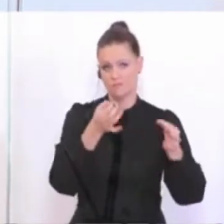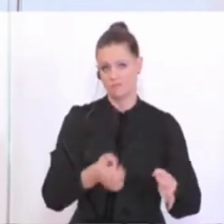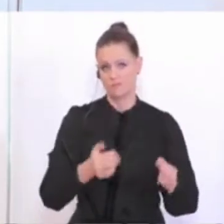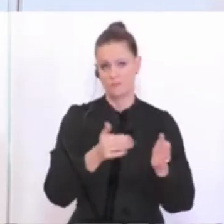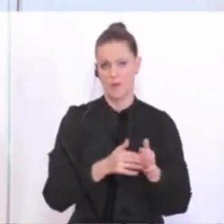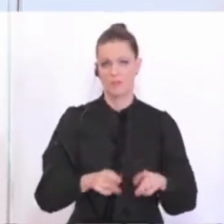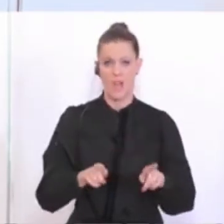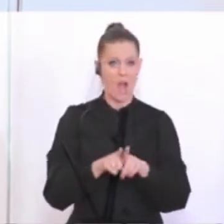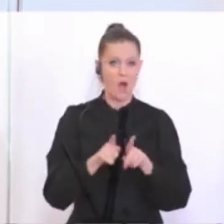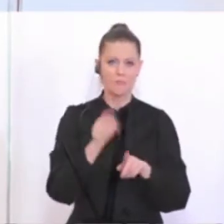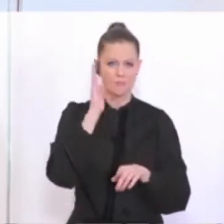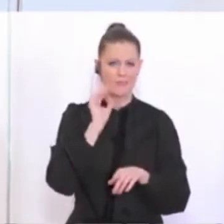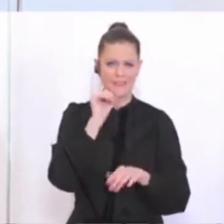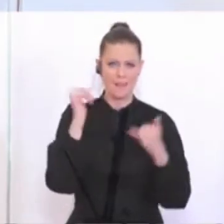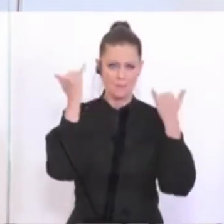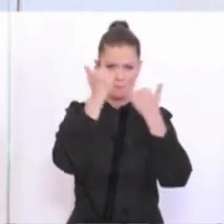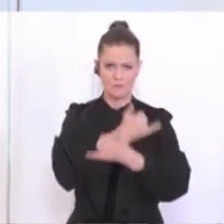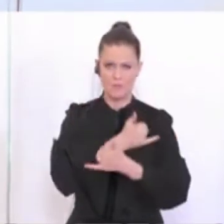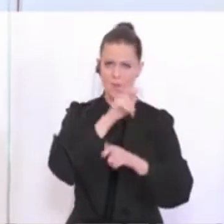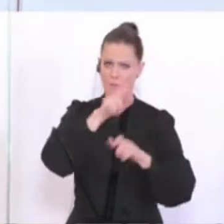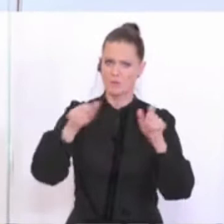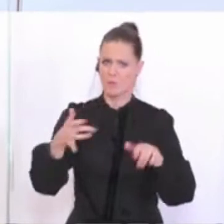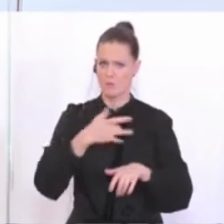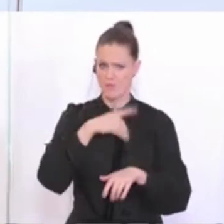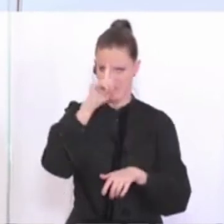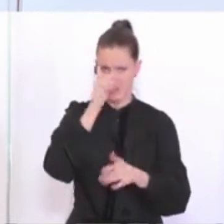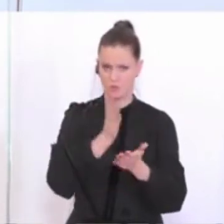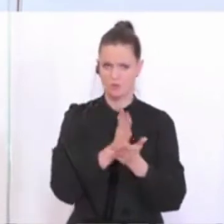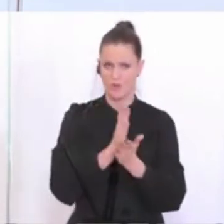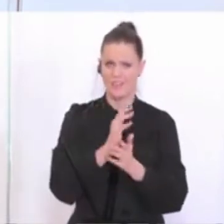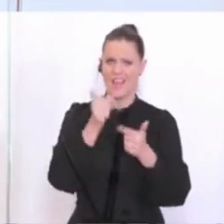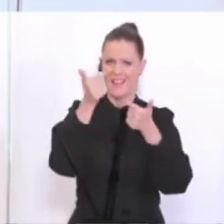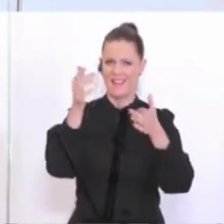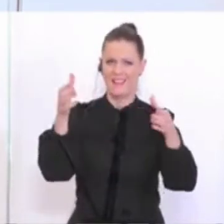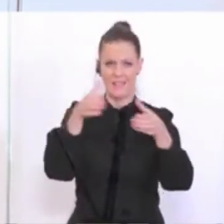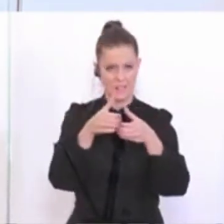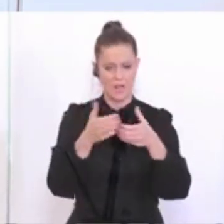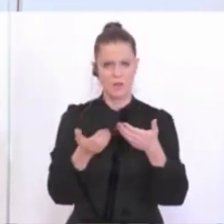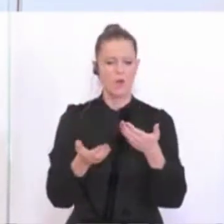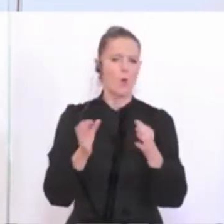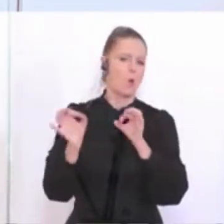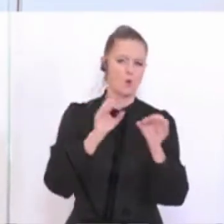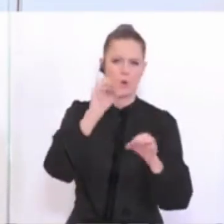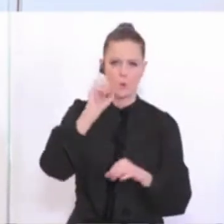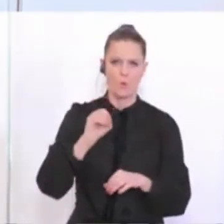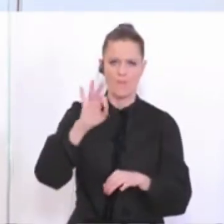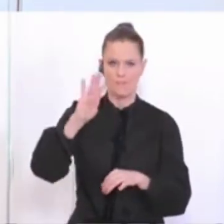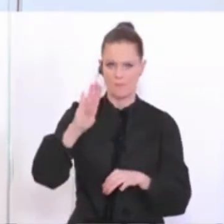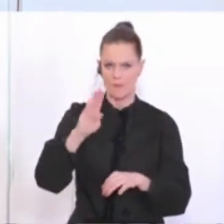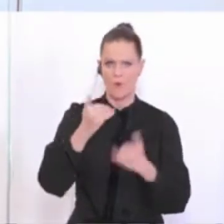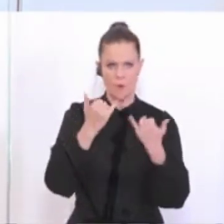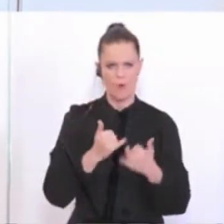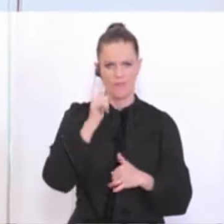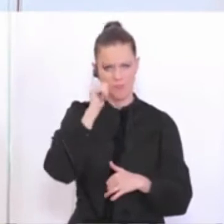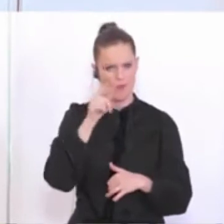damit es da kein Missverständnis gibt, das wissen die Betreffenden ja auch, muss die Liga, meinetwegen auch der ÖFB, die sind ja heute und morgen, wie Sie